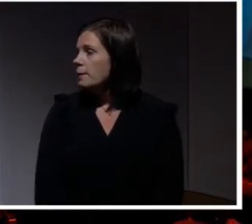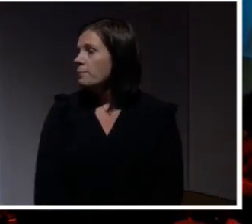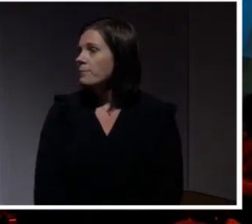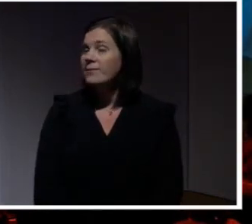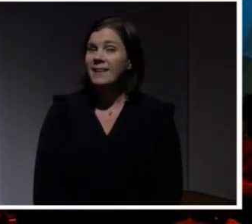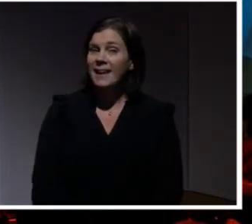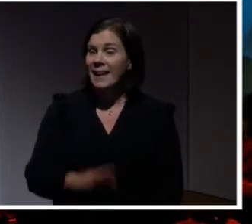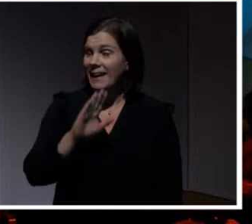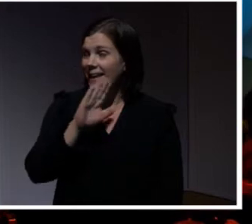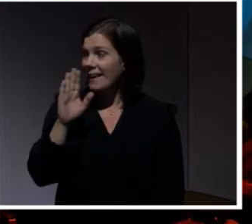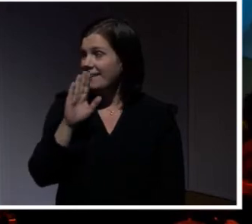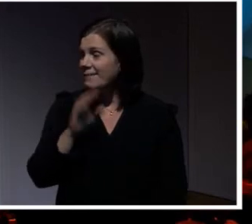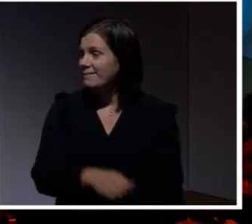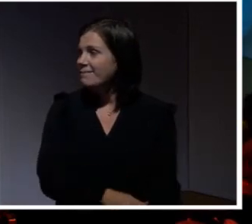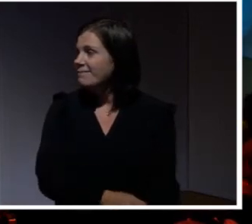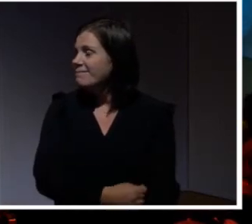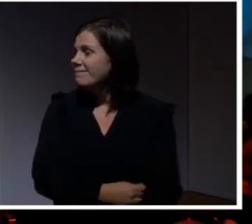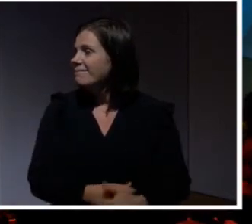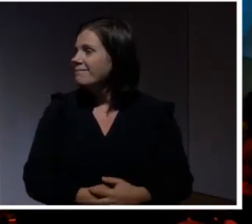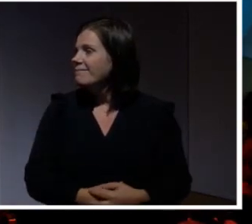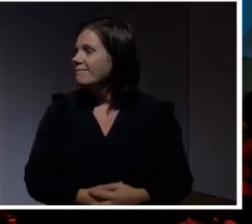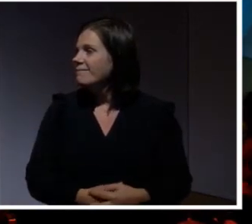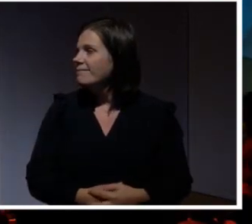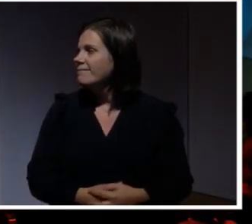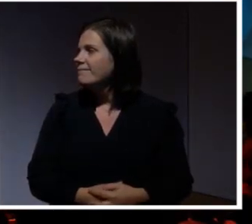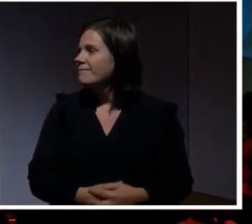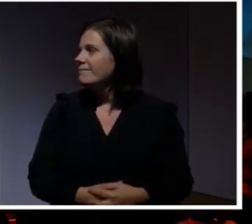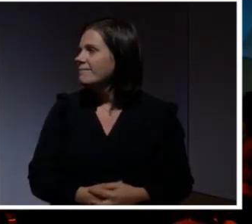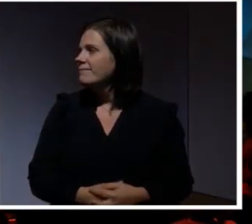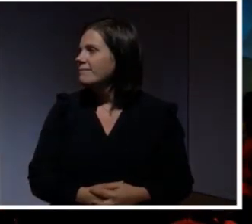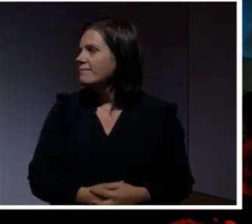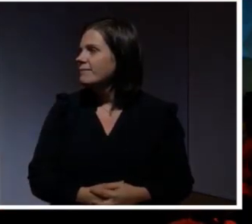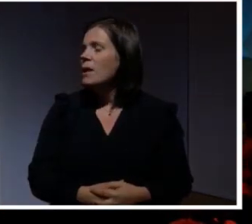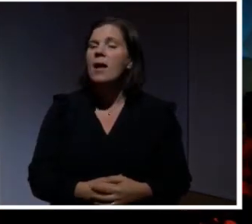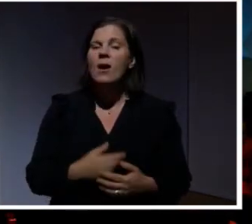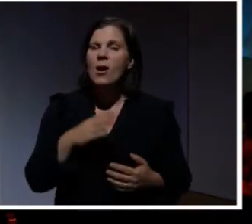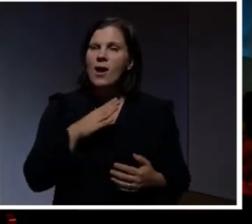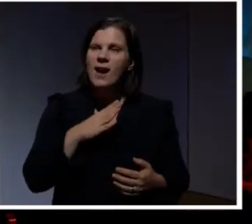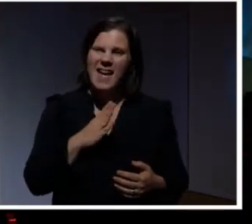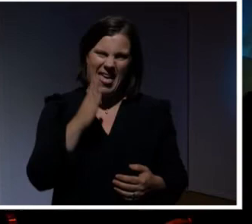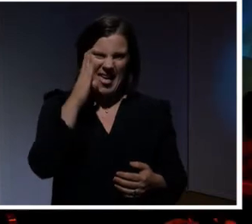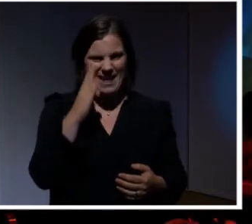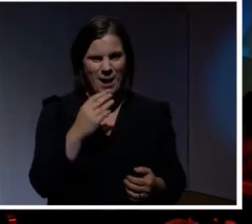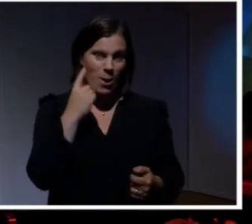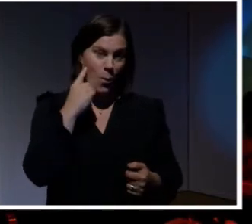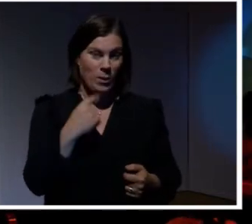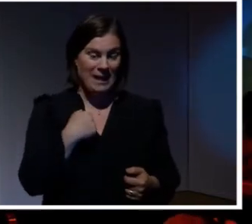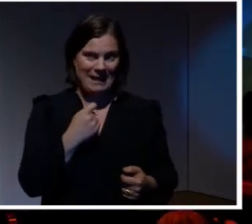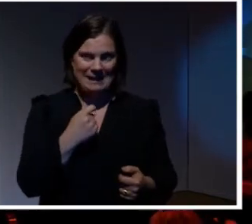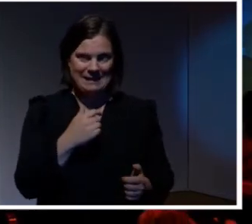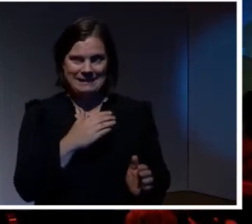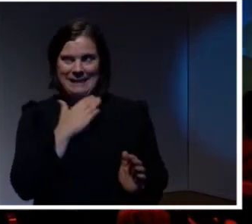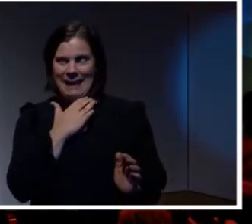Hej. Hej. Du låter försiktig. Jag kommer med en sån här motgåva. Jag låter lite försiktig för jag är